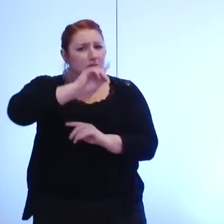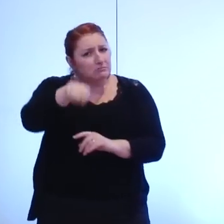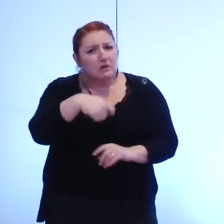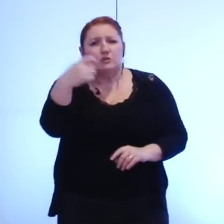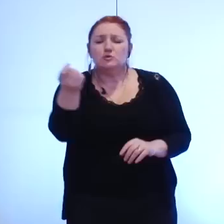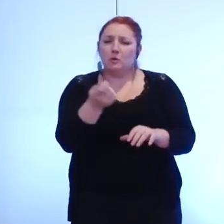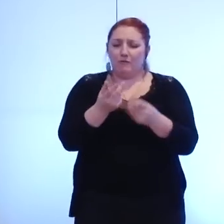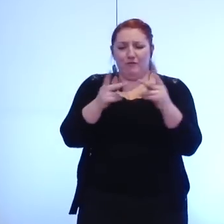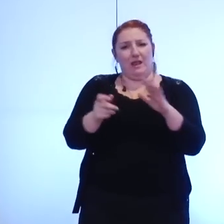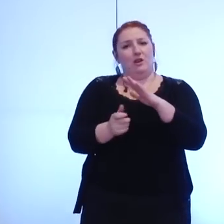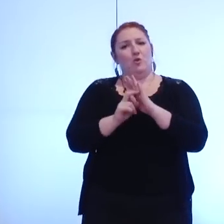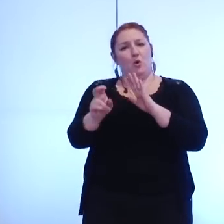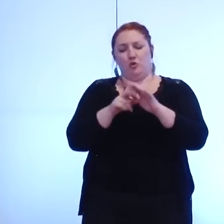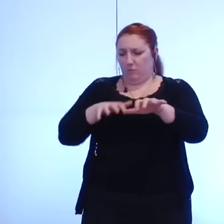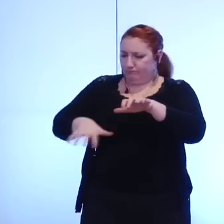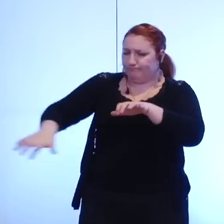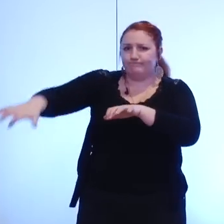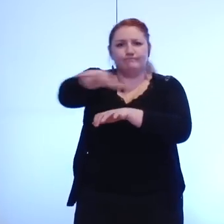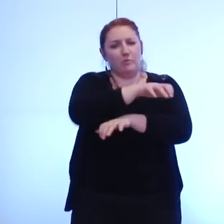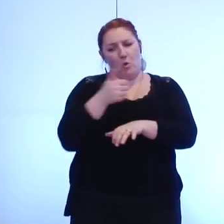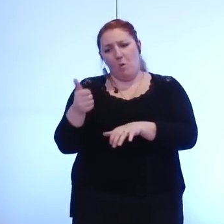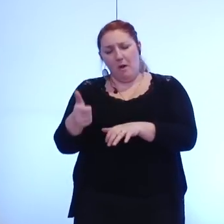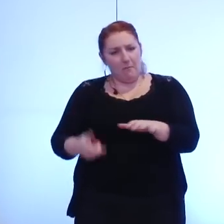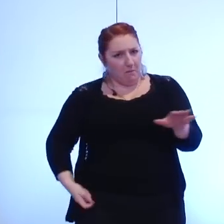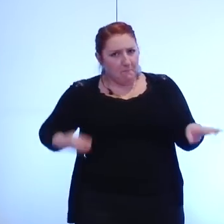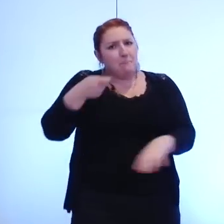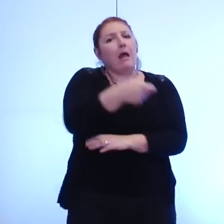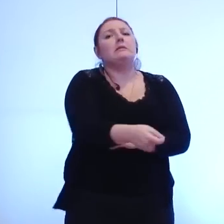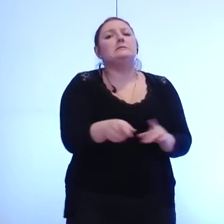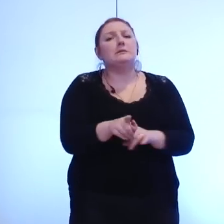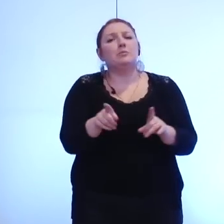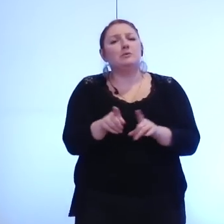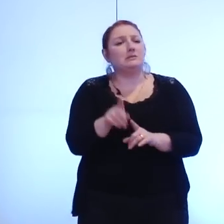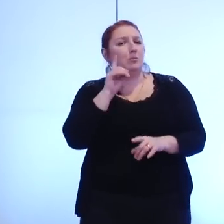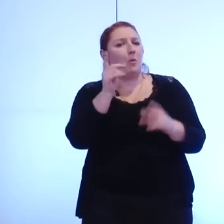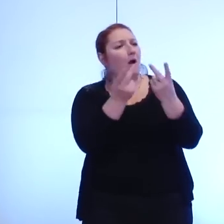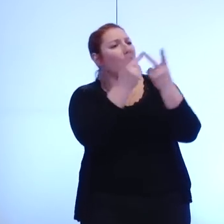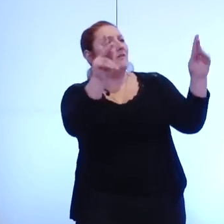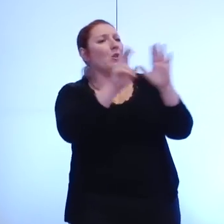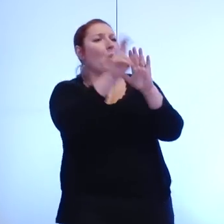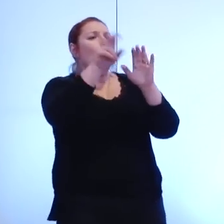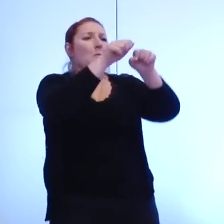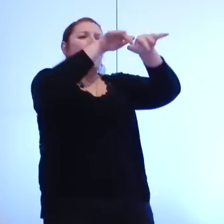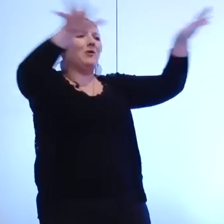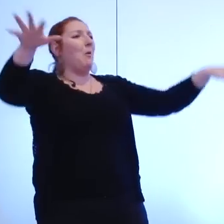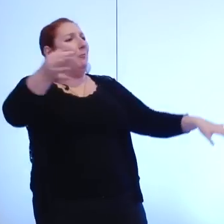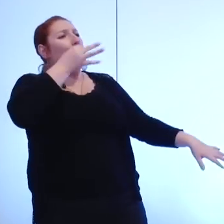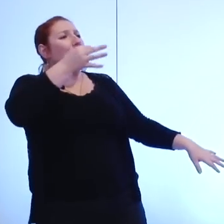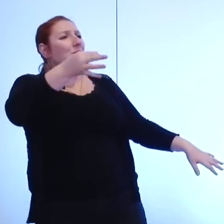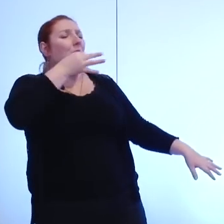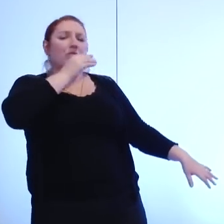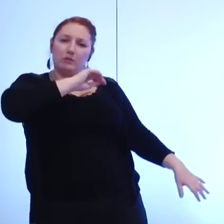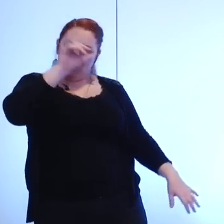participent à leur juste prix au rayonnement de la ville de Grenoble dont elle profite je crois qu'il n'est pas très juste